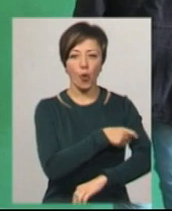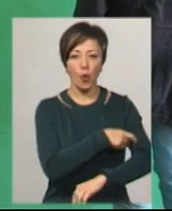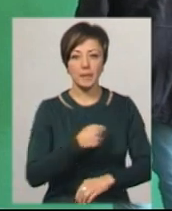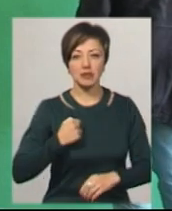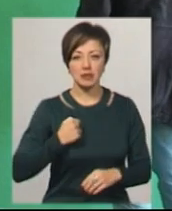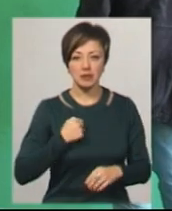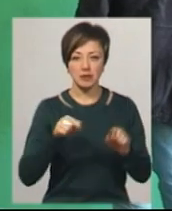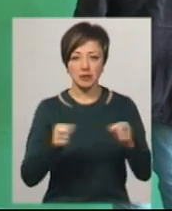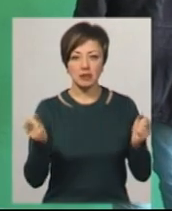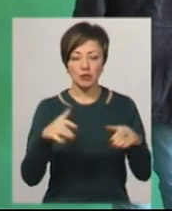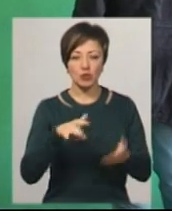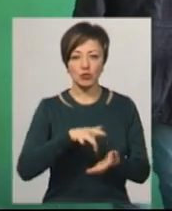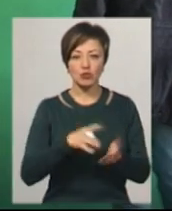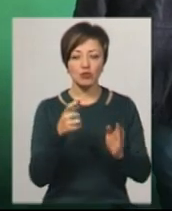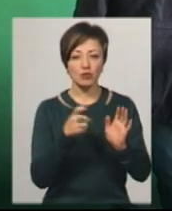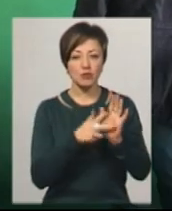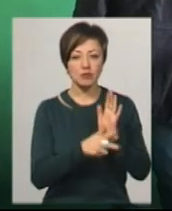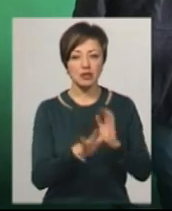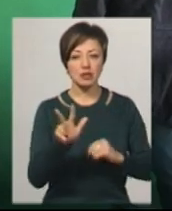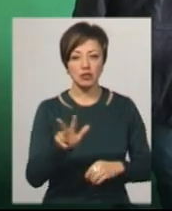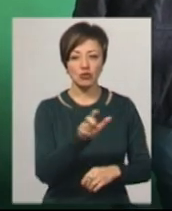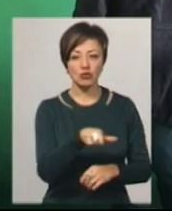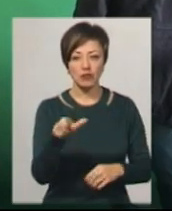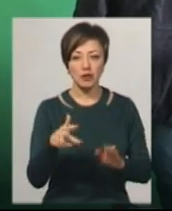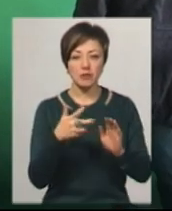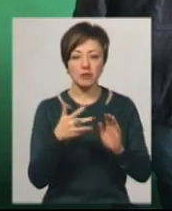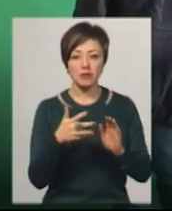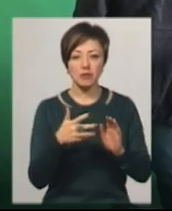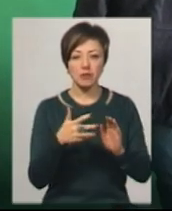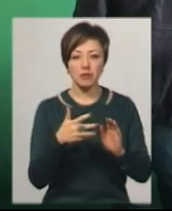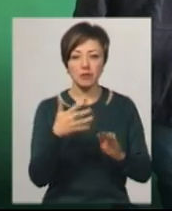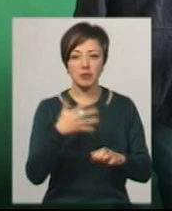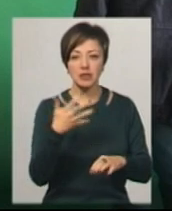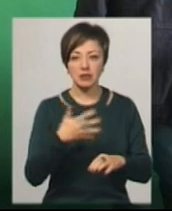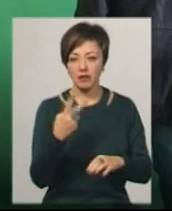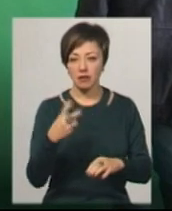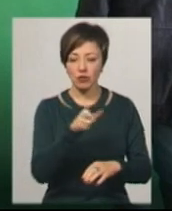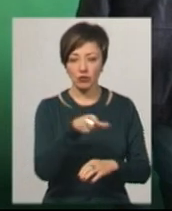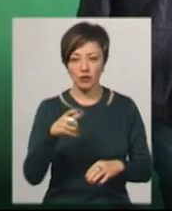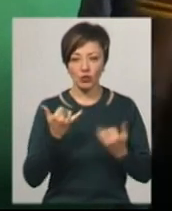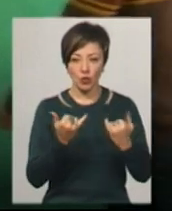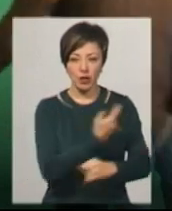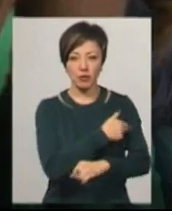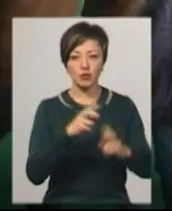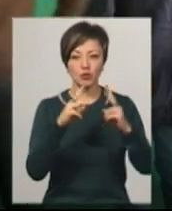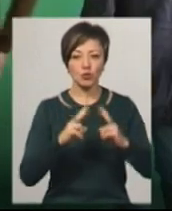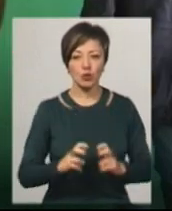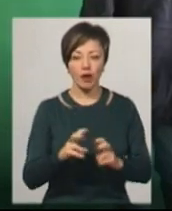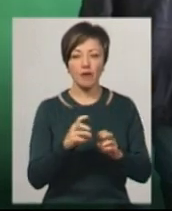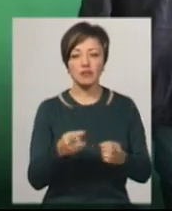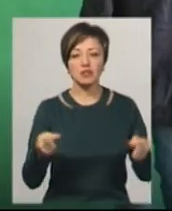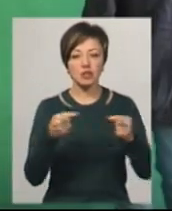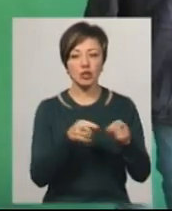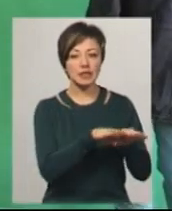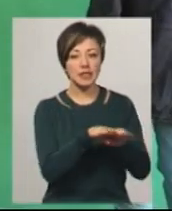збірному пункті перебуває на сьогоднішній день 183 чоловіка, з них 52 чоловіка прибуло сьогодні, проходимо медичний угород, визначається